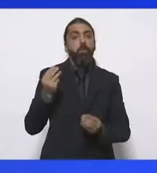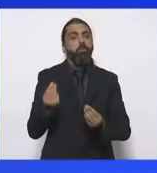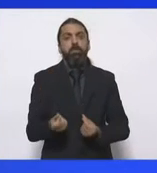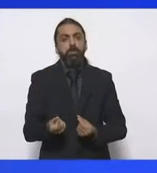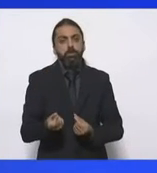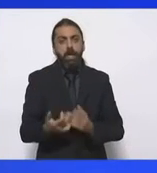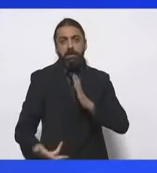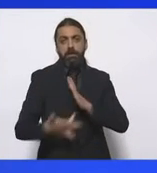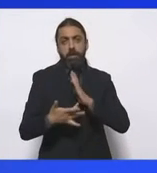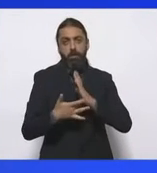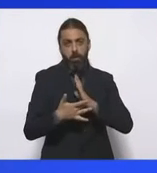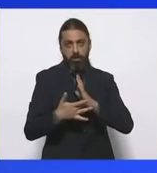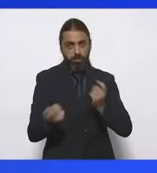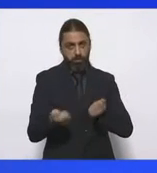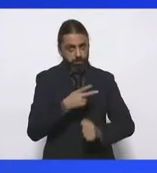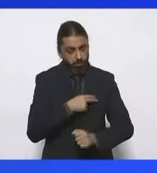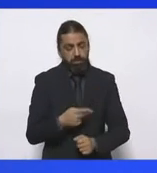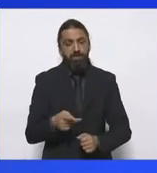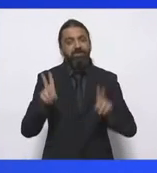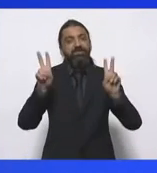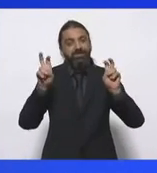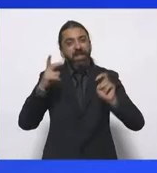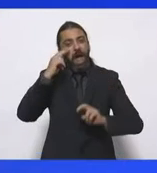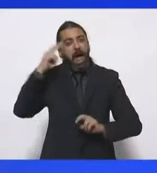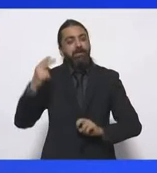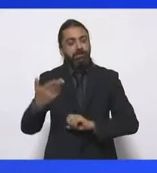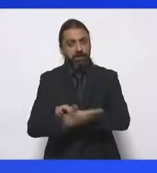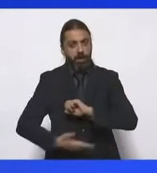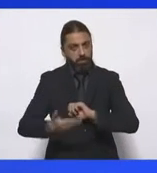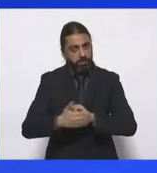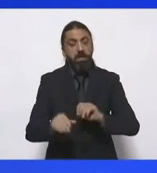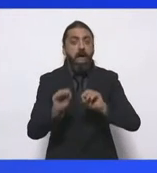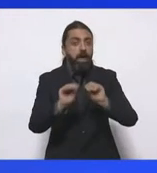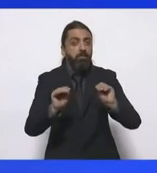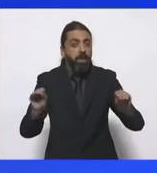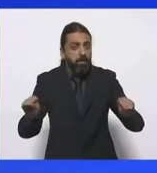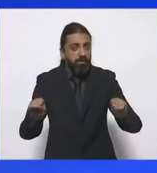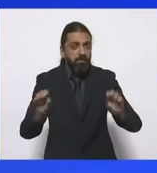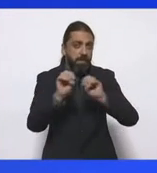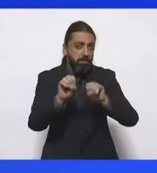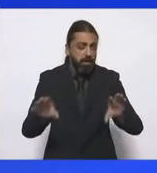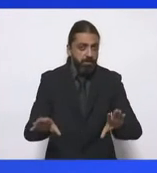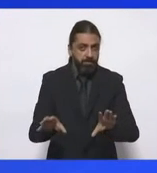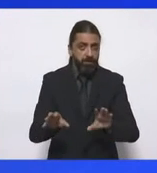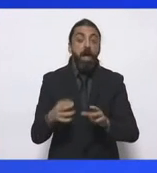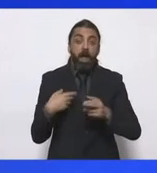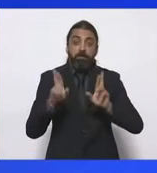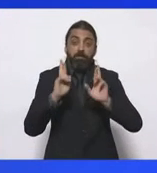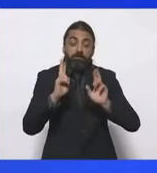Με έξυπνη γεωργία, με καλύτερη εκπαίδευση και καλύτερη κατάρτιση. Και προσλέπω πολύ στους νέους